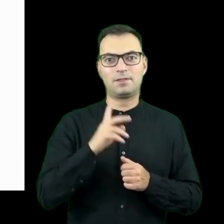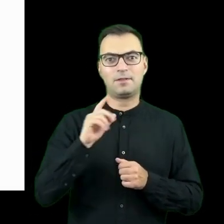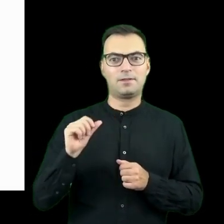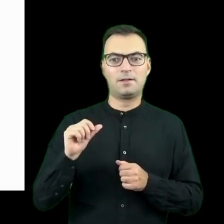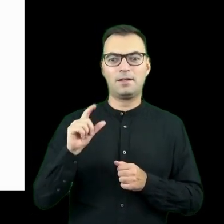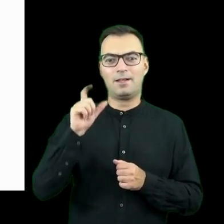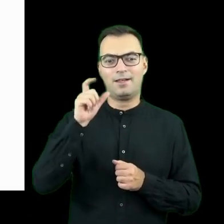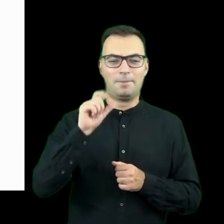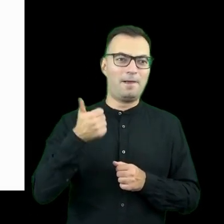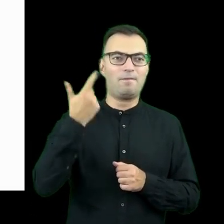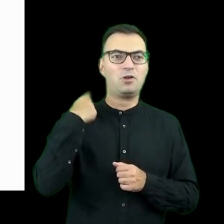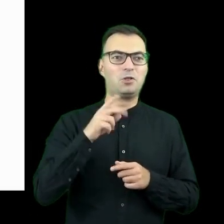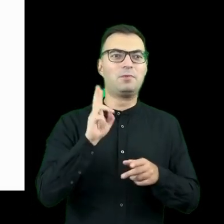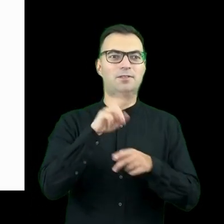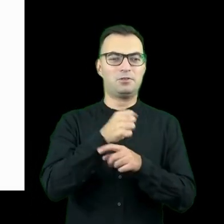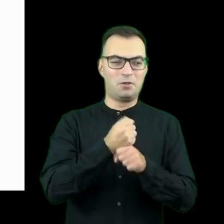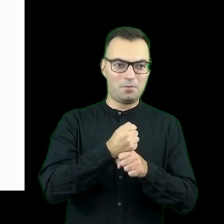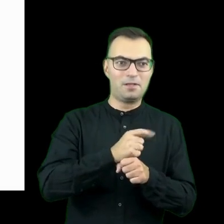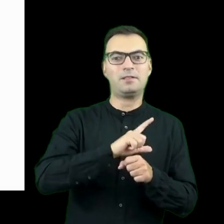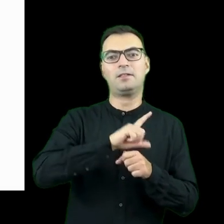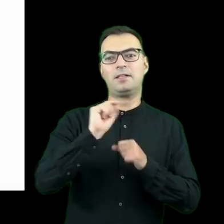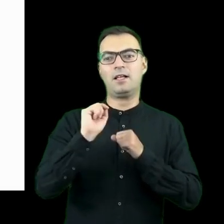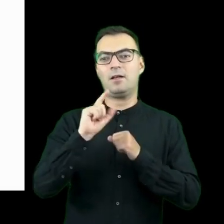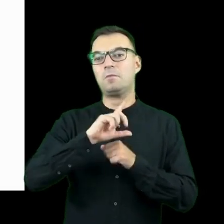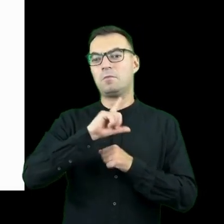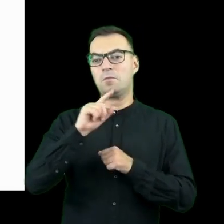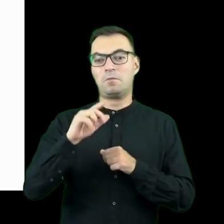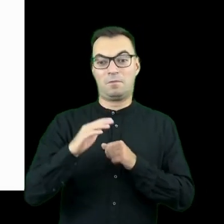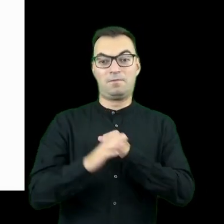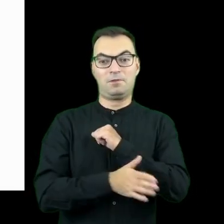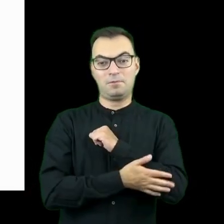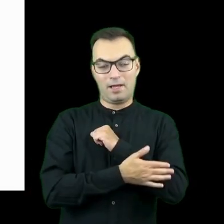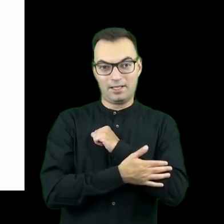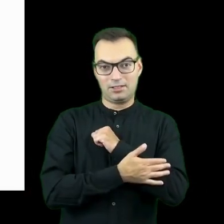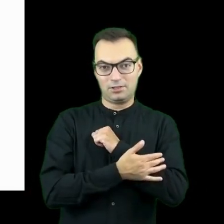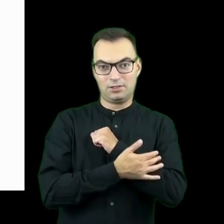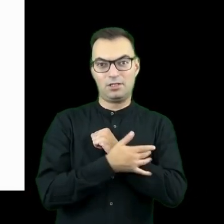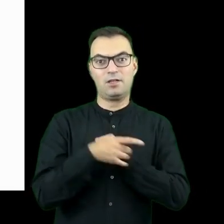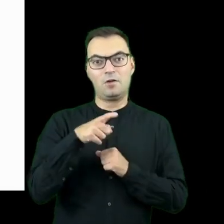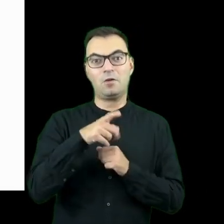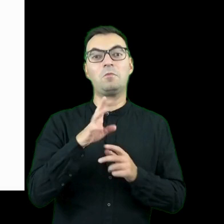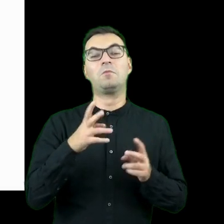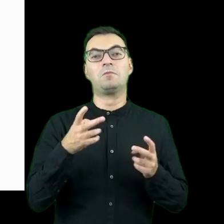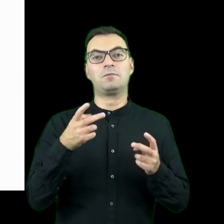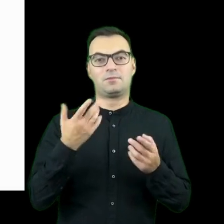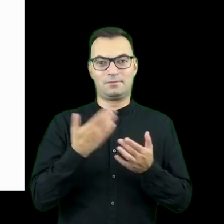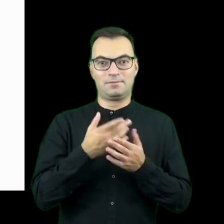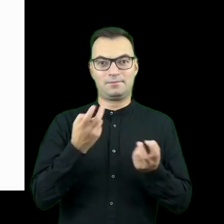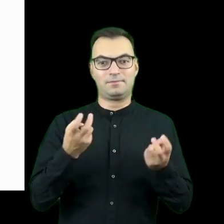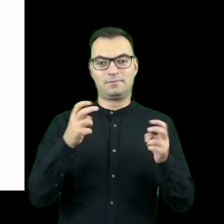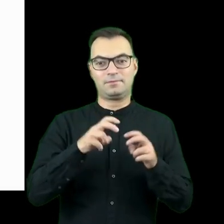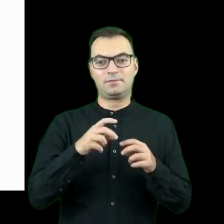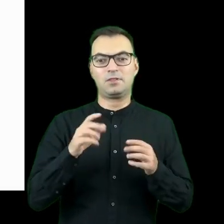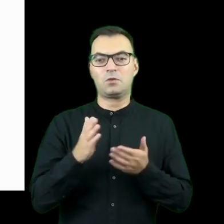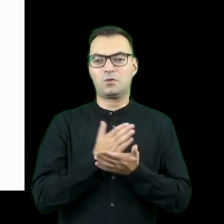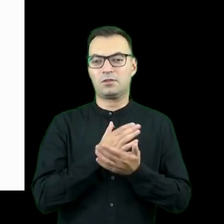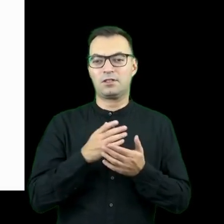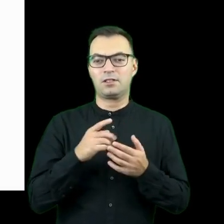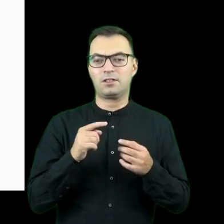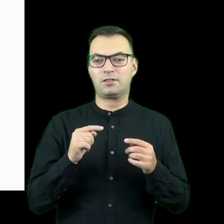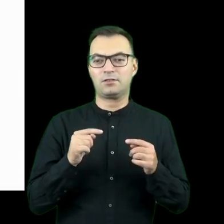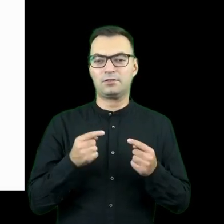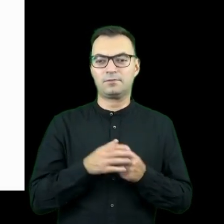wsparcie dla tej osoby było jednym z powodów zainicjowania kuchni konfliktu, co chyba była